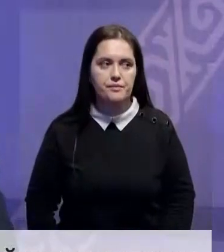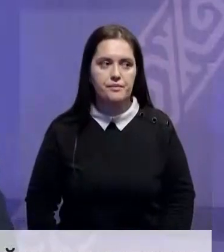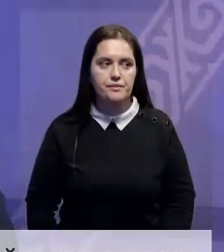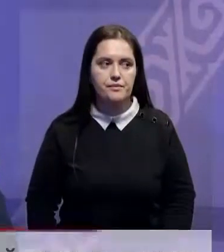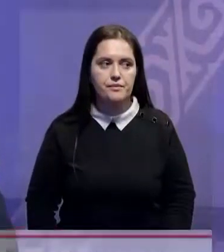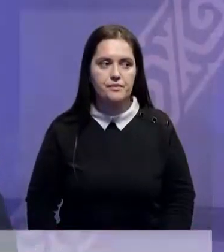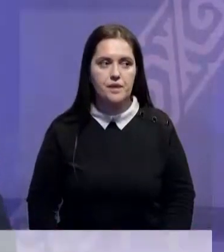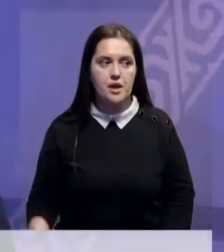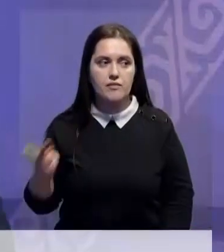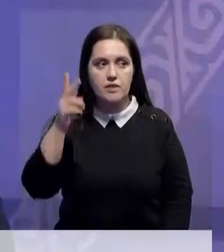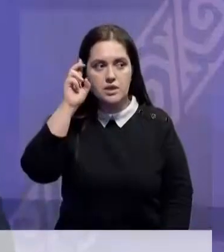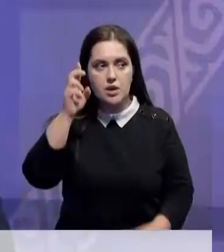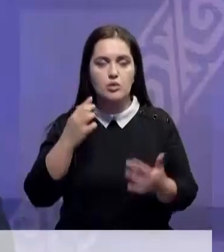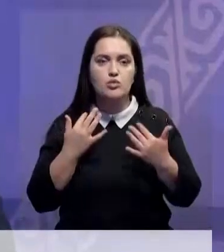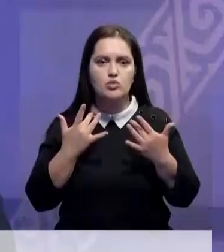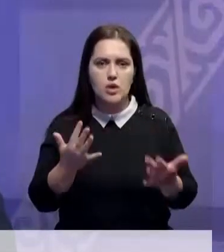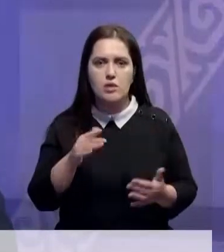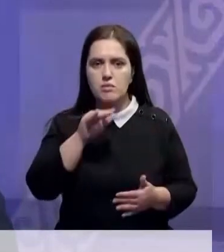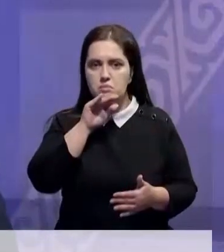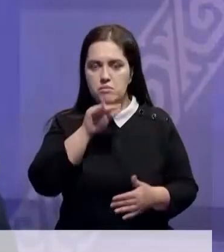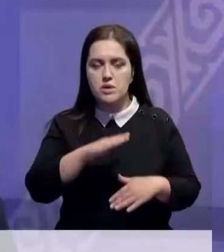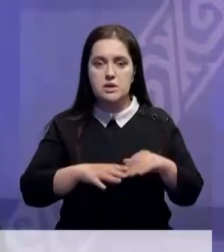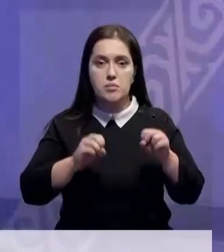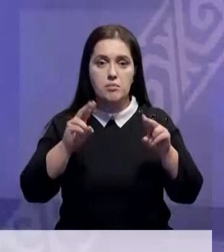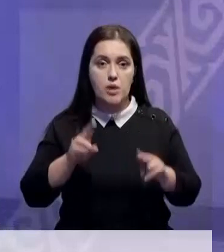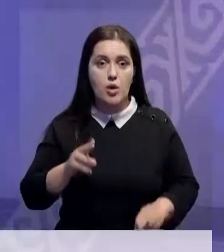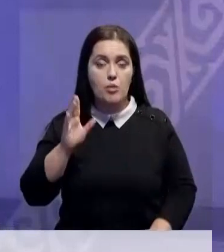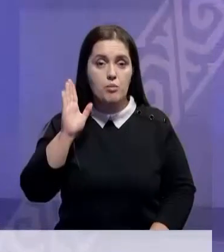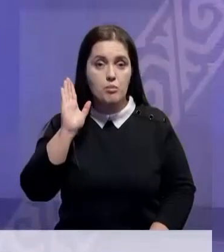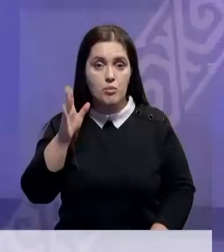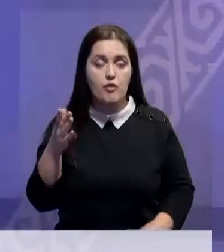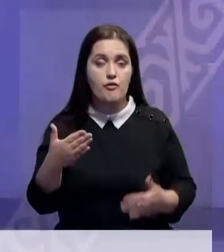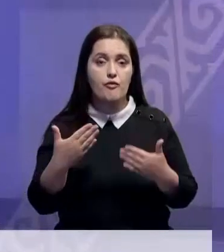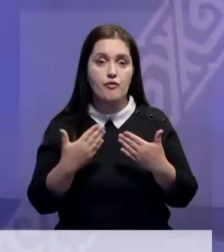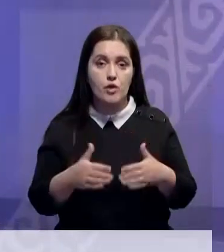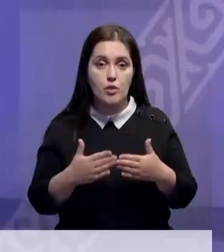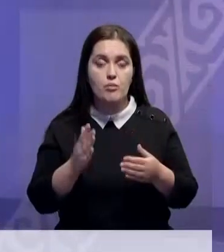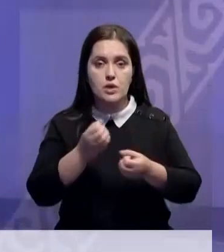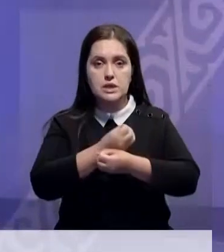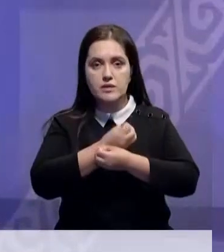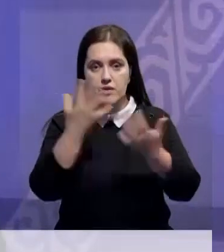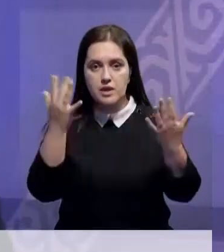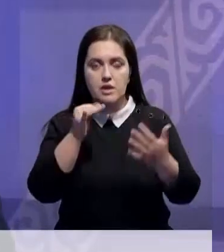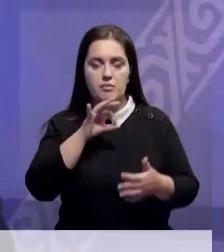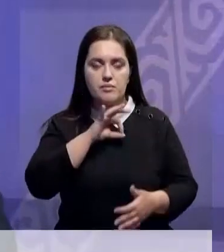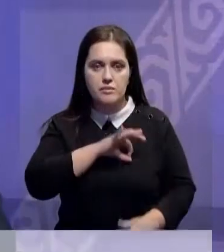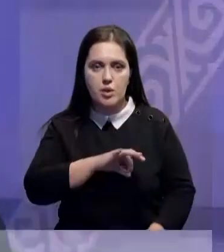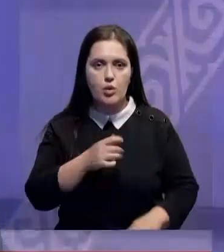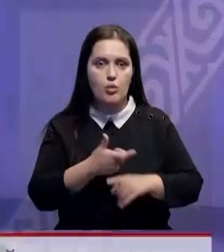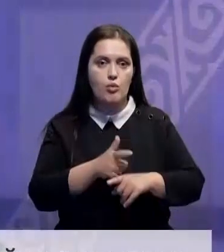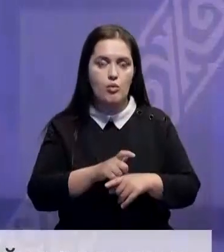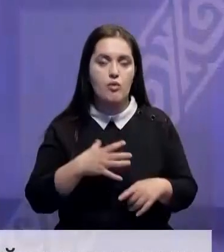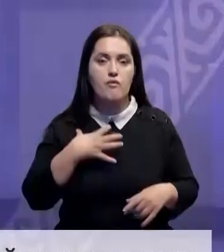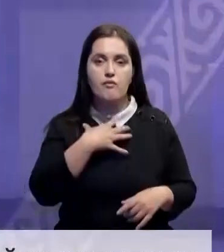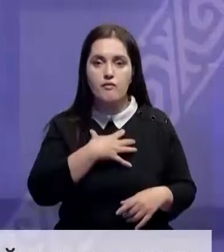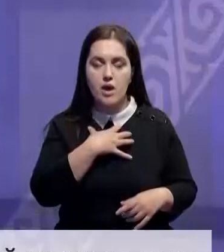Обе страны нуждаются в хороших специалистах. Уверен, что будущее этого института и его выпускников будет светлым и плодотворным. Это очень важный